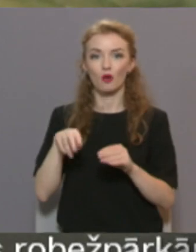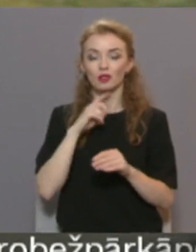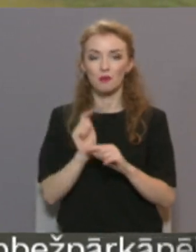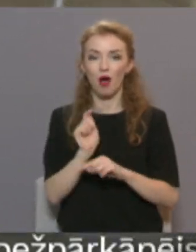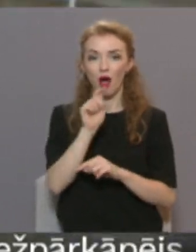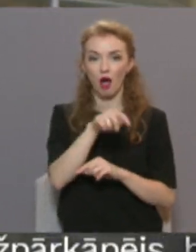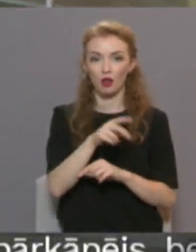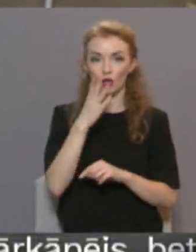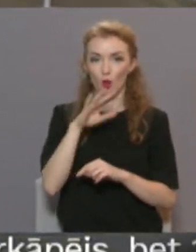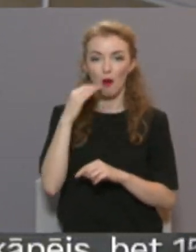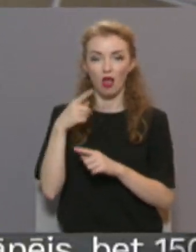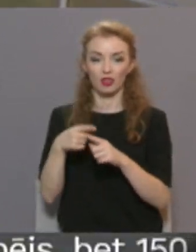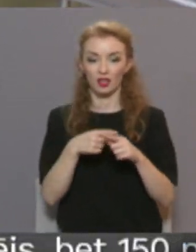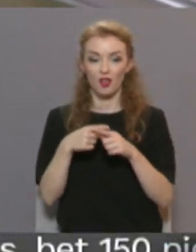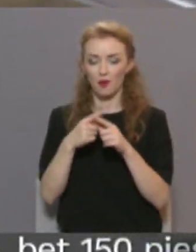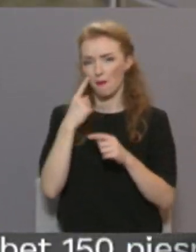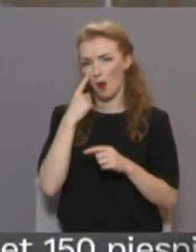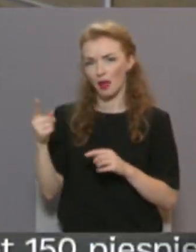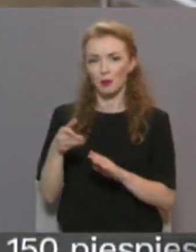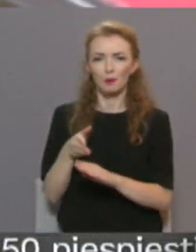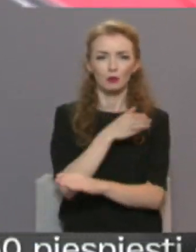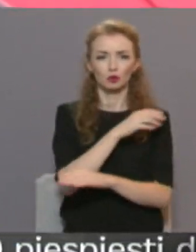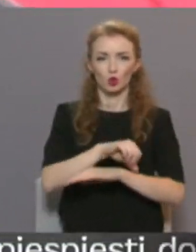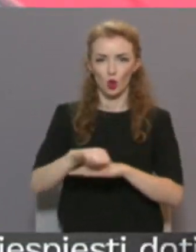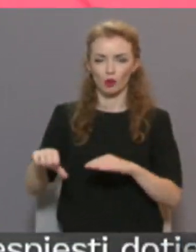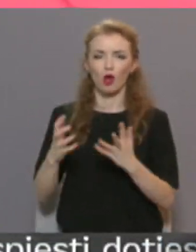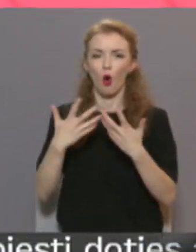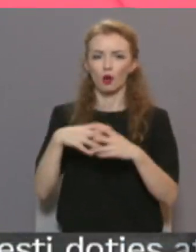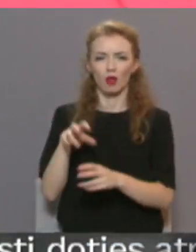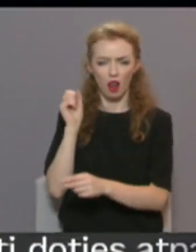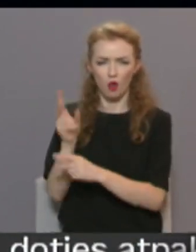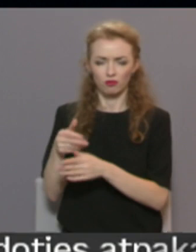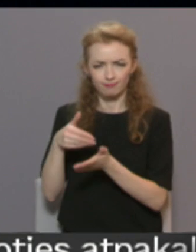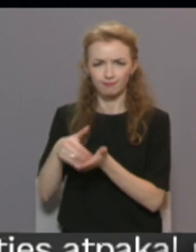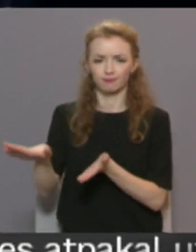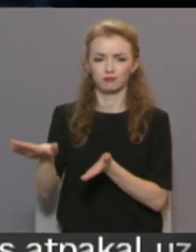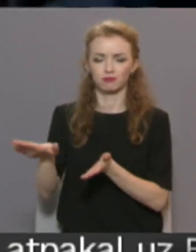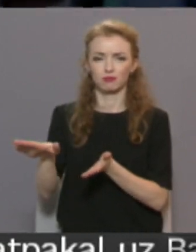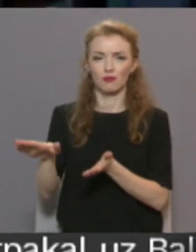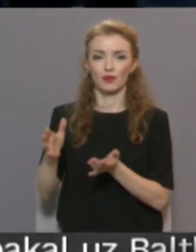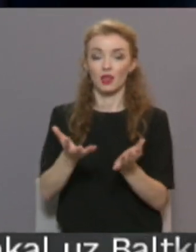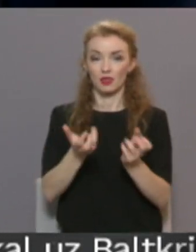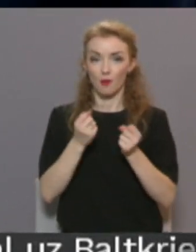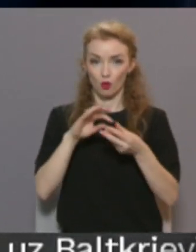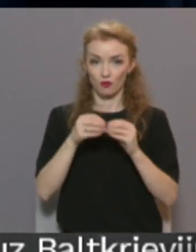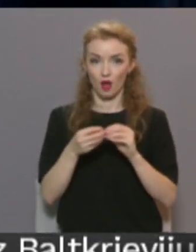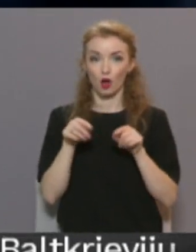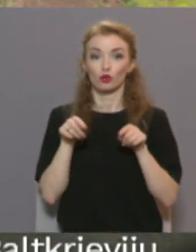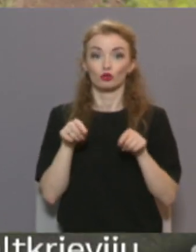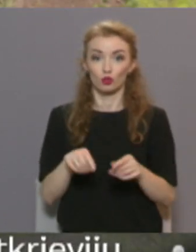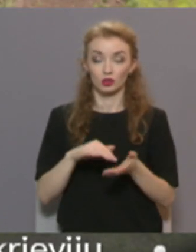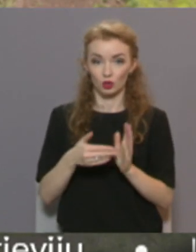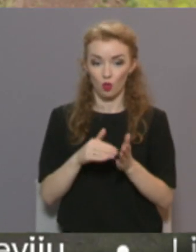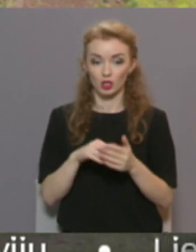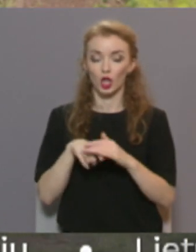iekļūt Latvijā no Baltkrievijas puses, pamanīt jau pirms robežas un aizraidīt atpakaļ uz Baltkrieviju. Ņemot vērā šo sācinājumu, iekšlietu